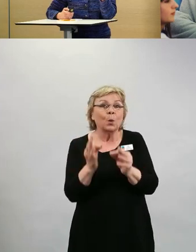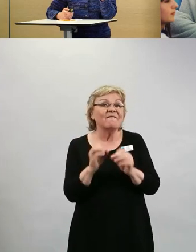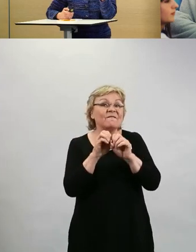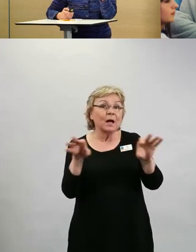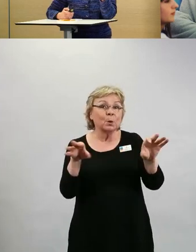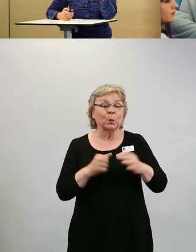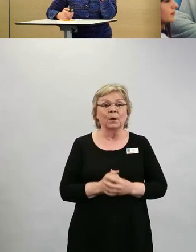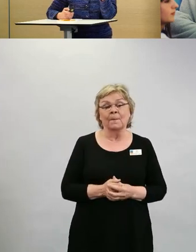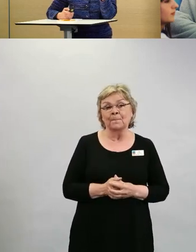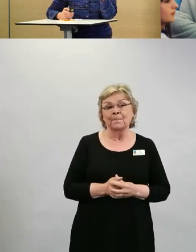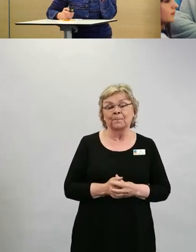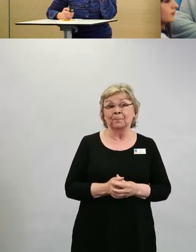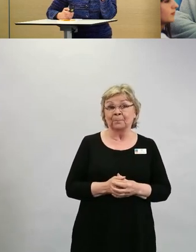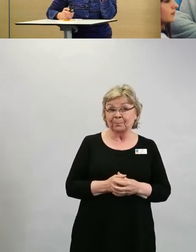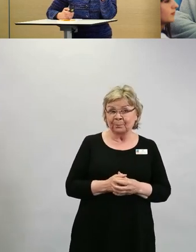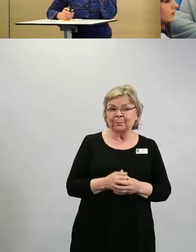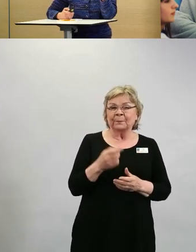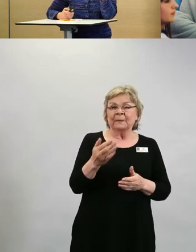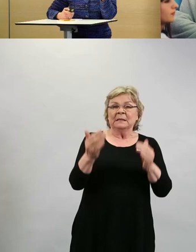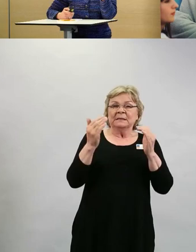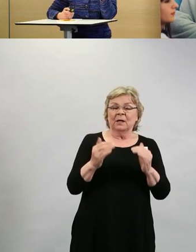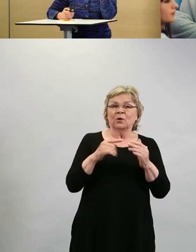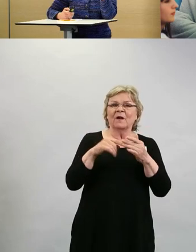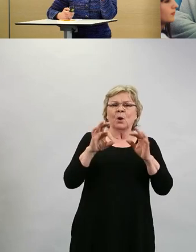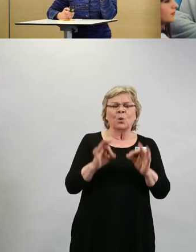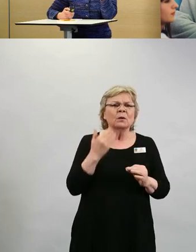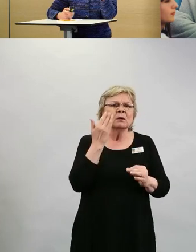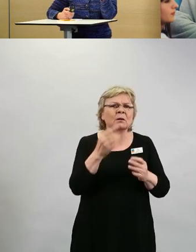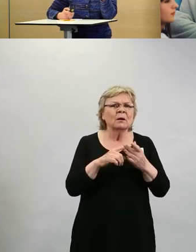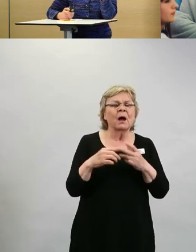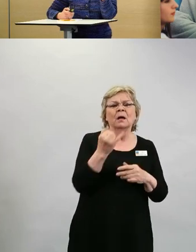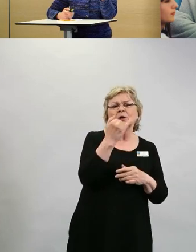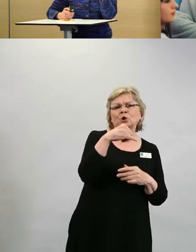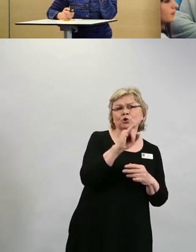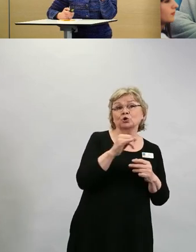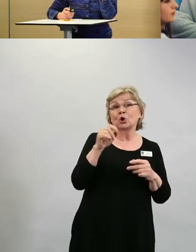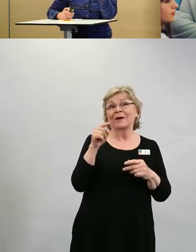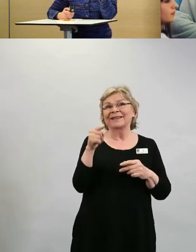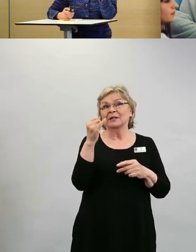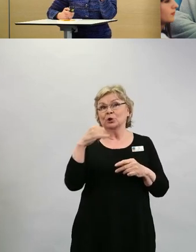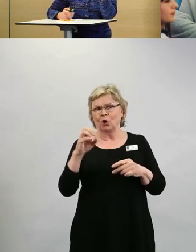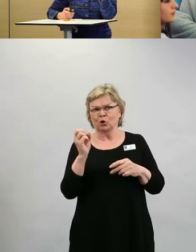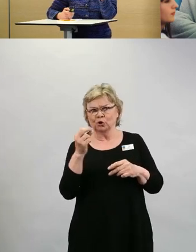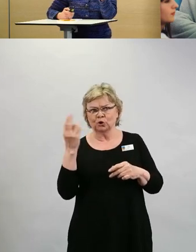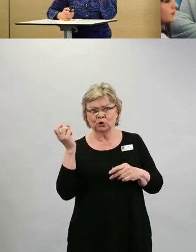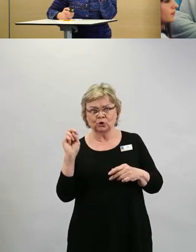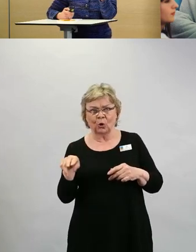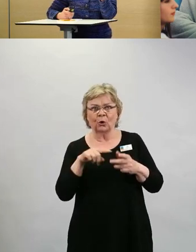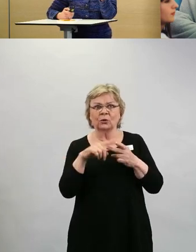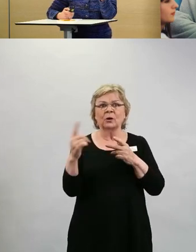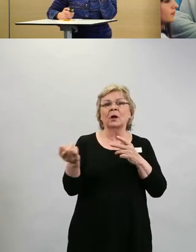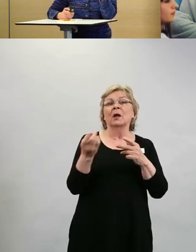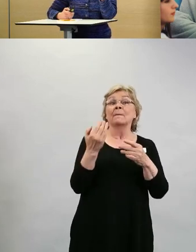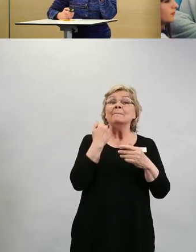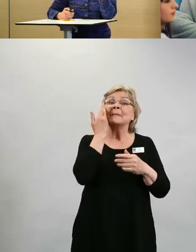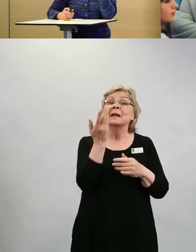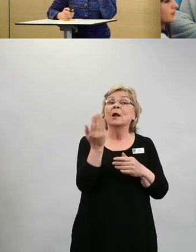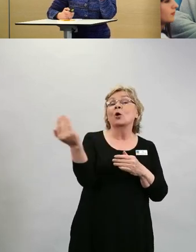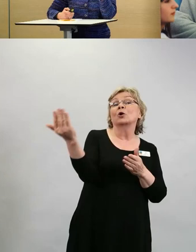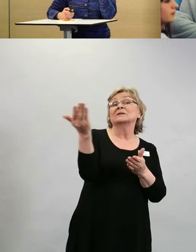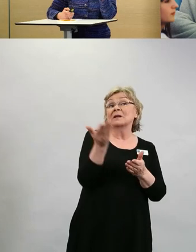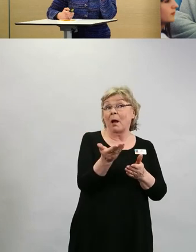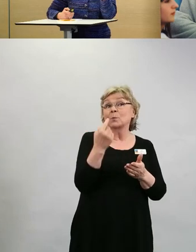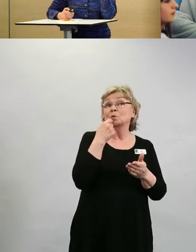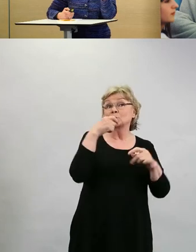Sitten kysyitte sitä, että milloin tämä Johnson & Johnson eli Janssenin koronarokote otetaan Suomessa käyttöön. Sillähän on Euroopan